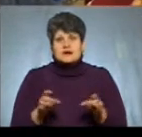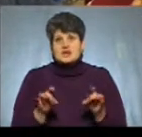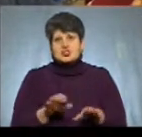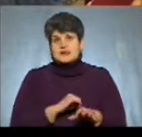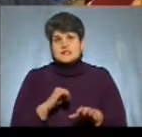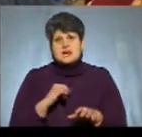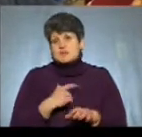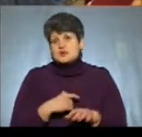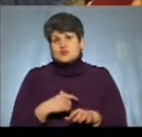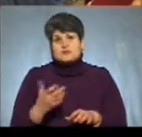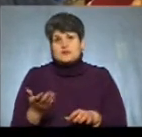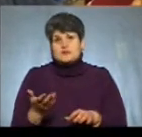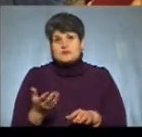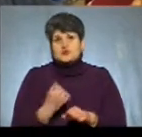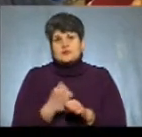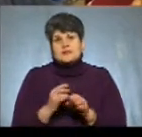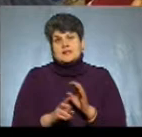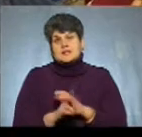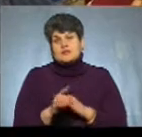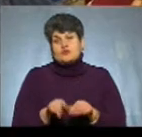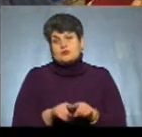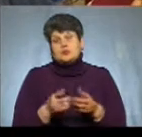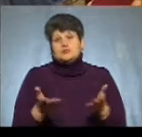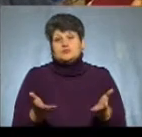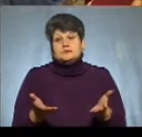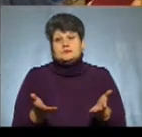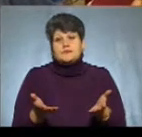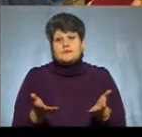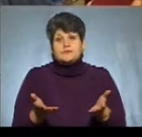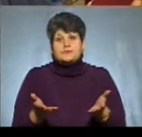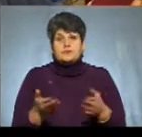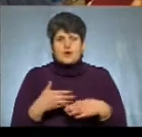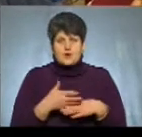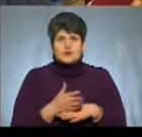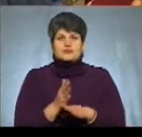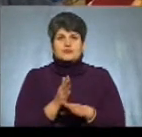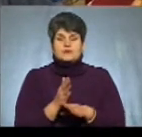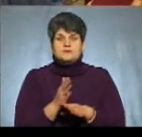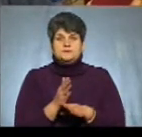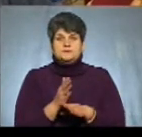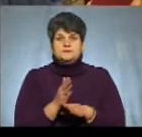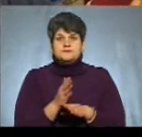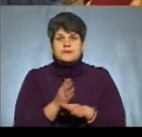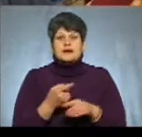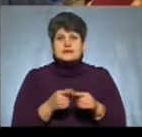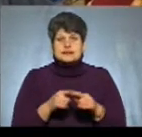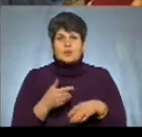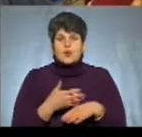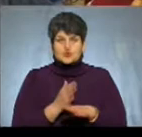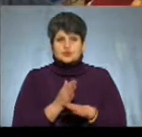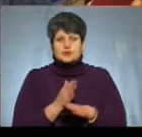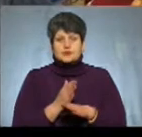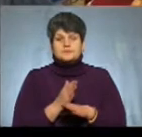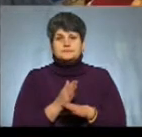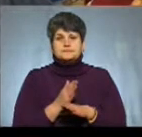собі зробити церкву таку, якщо вона в розколі, і в той розкол просто, щоб